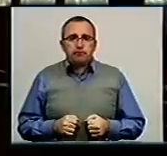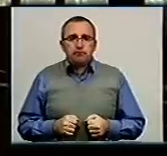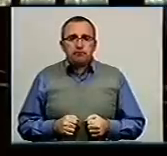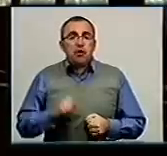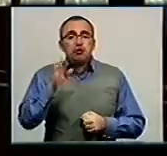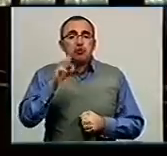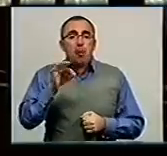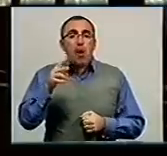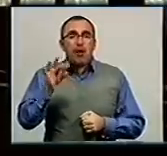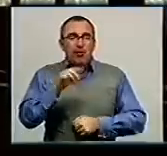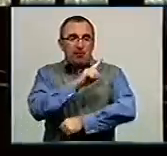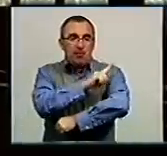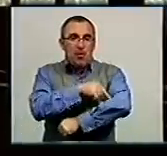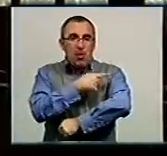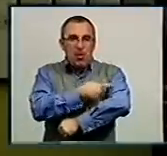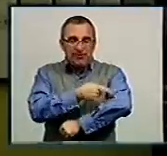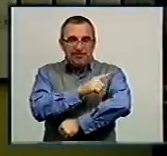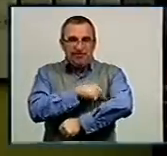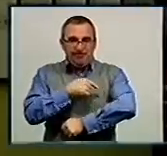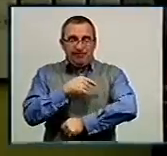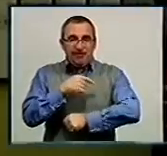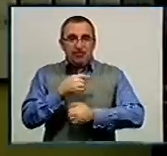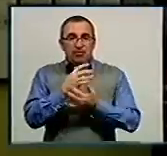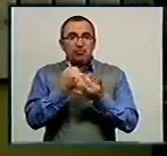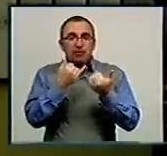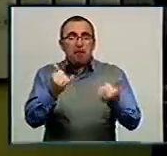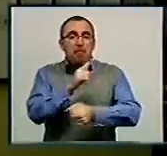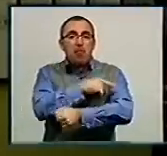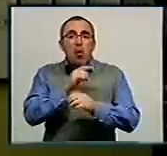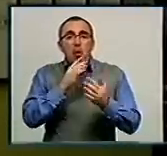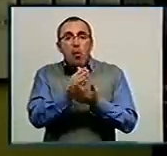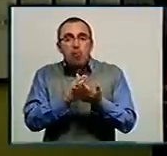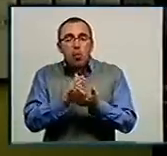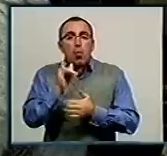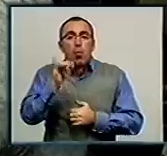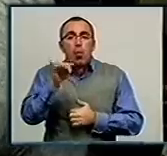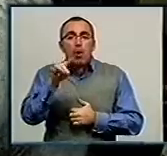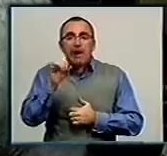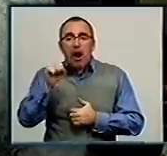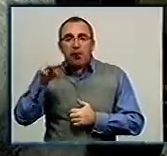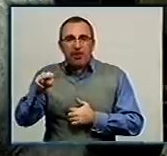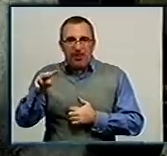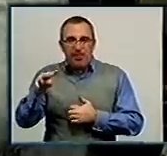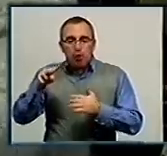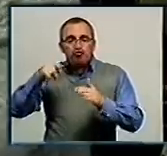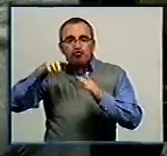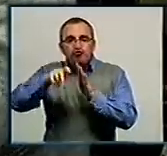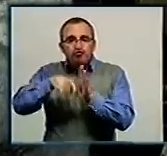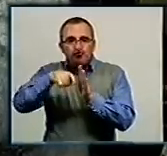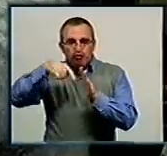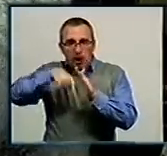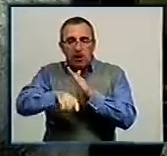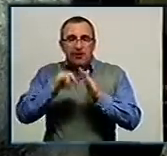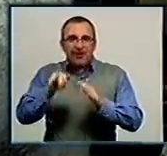Смолінська медико-санітарна частина створювалася для медичного обслуговування працівників уранової шахти. В її структурі є поліклініка та